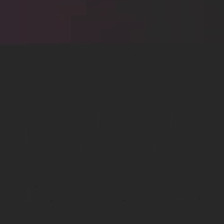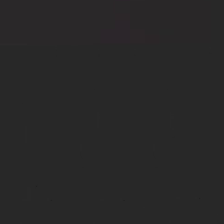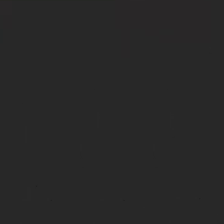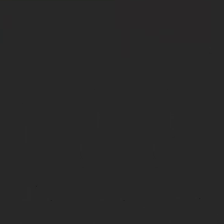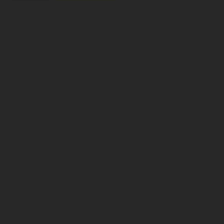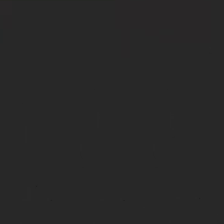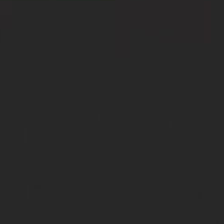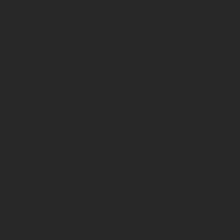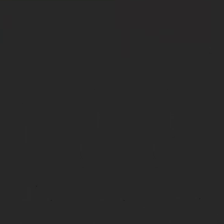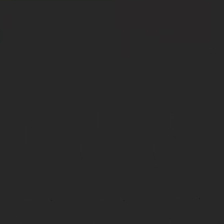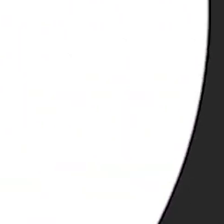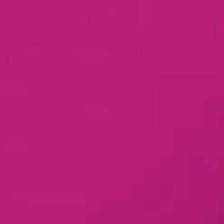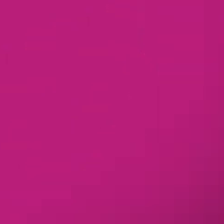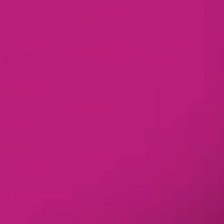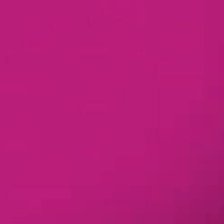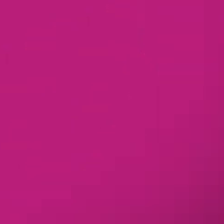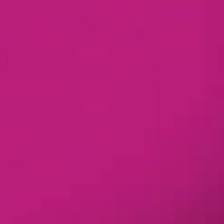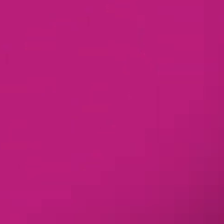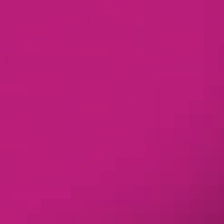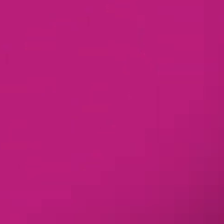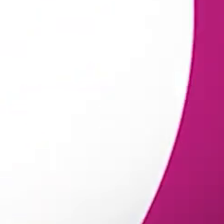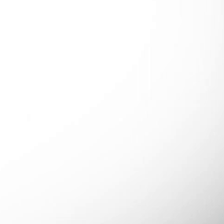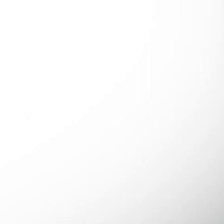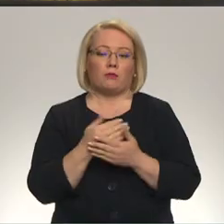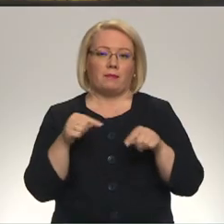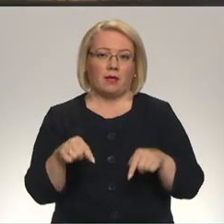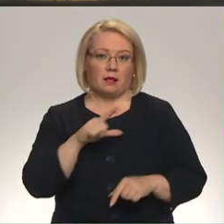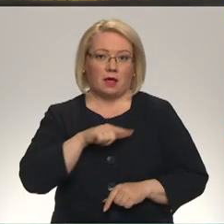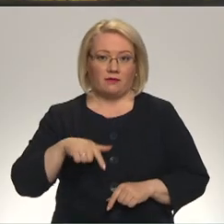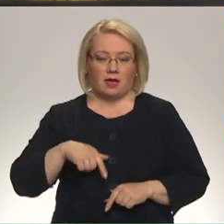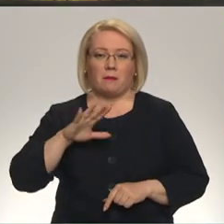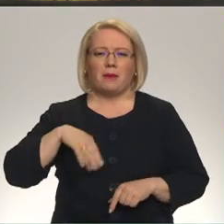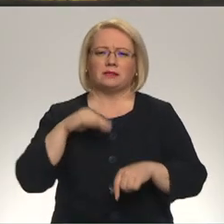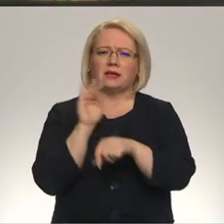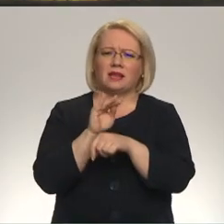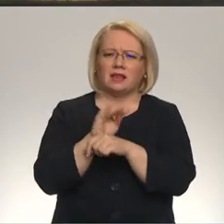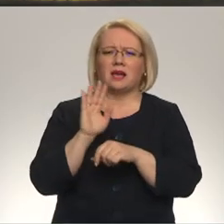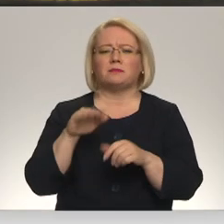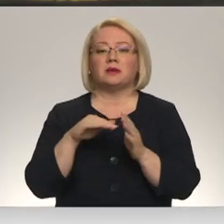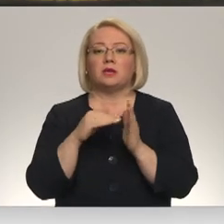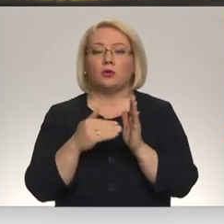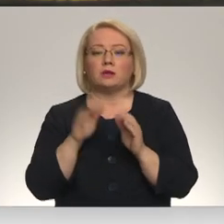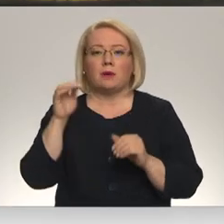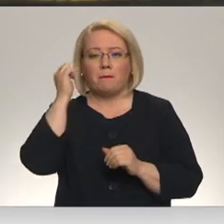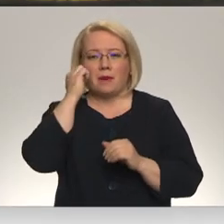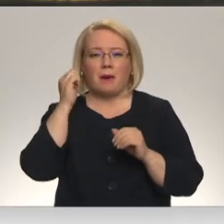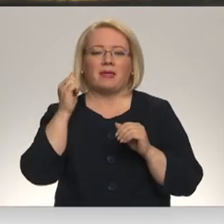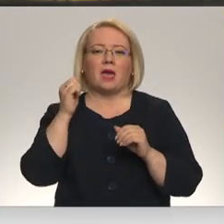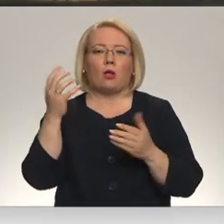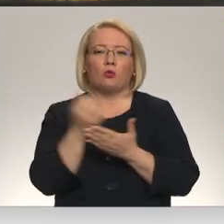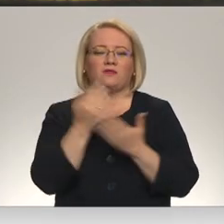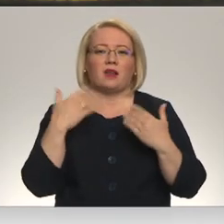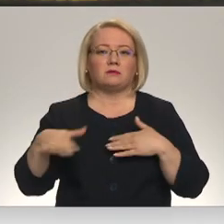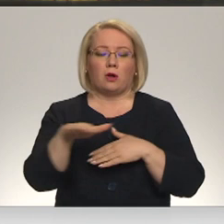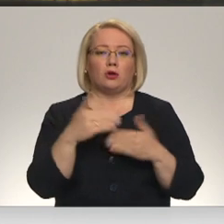Re! Viss ēters ir te! Pēc kritikas par situāciju pie pieminēkļu uzvars parkā šodien par